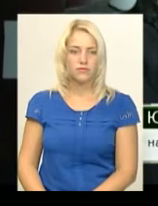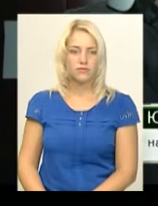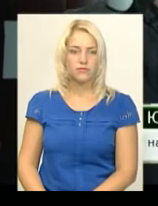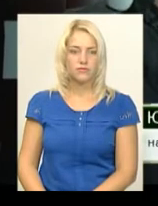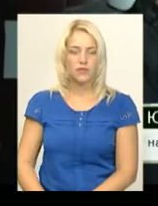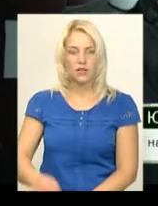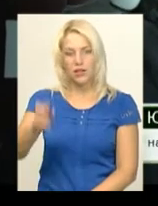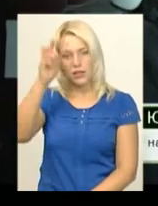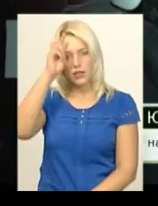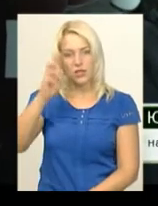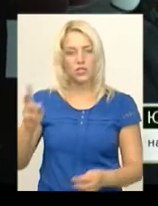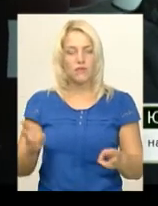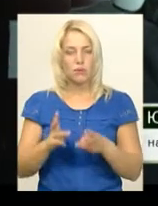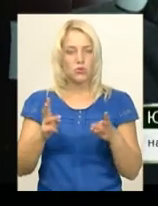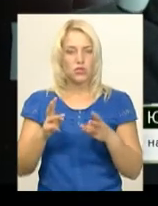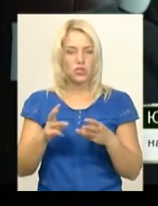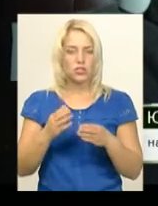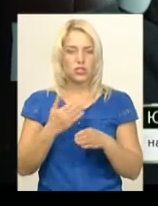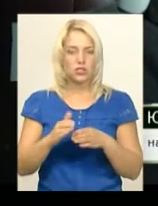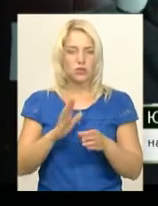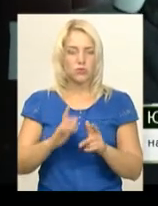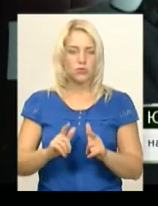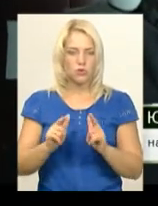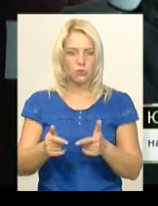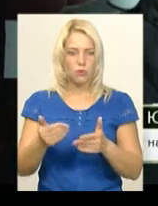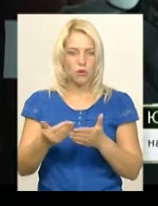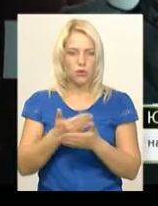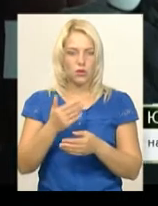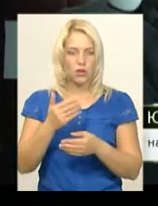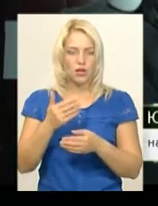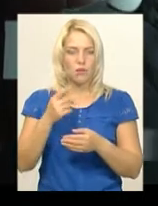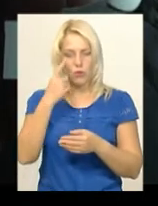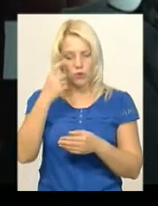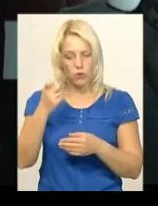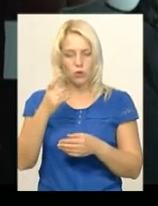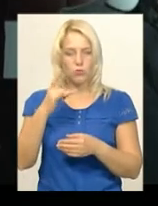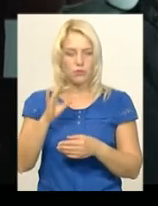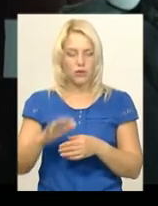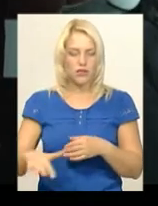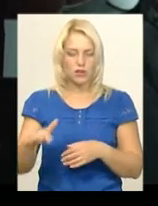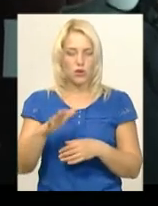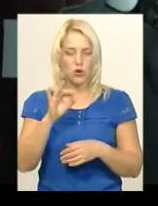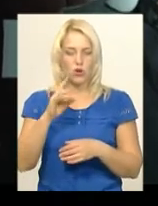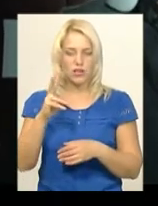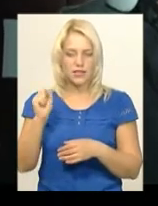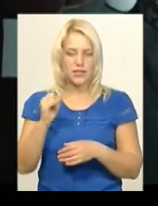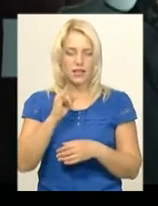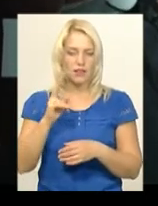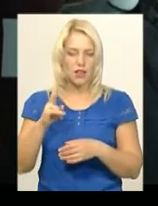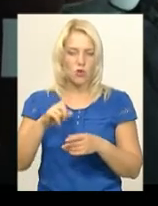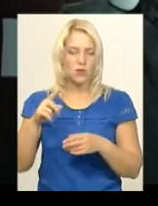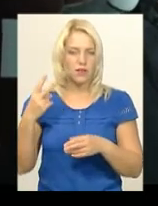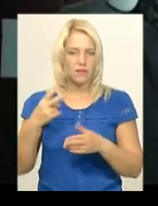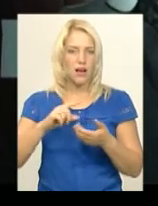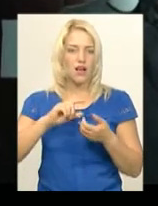Державної пожежної рятувальної частини поступило повідомлення про пожежу на території Ориненської рікарні номер 2 Кам'янець